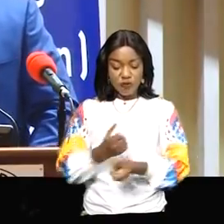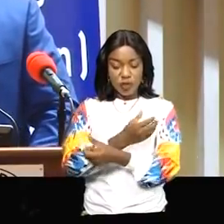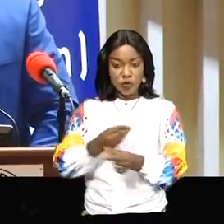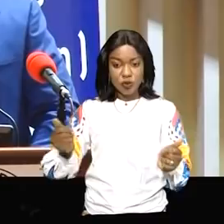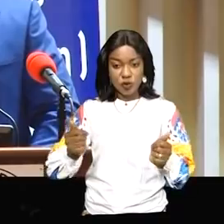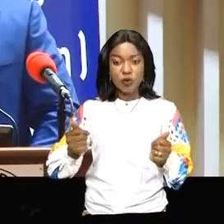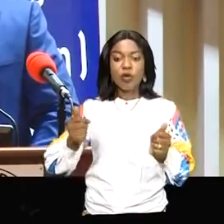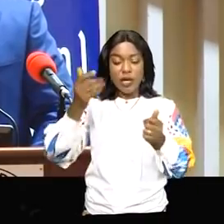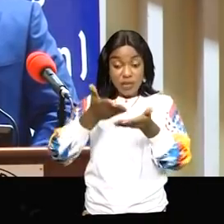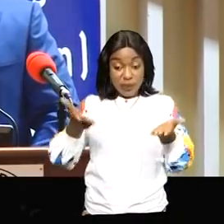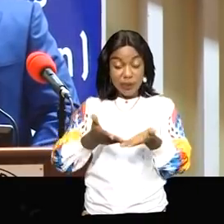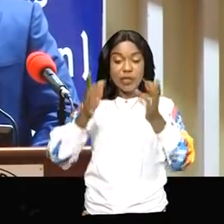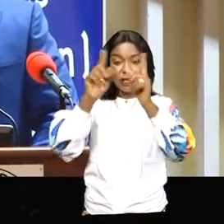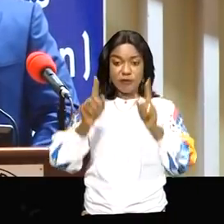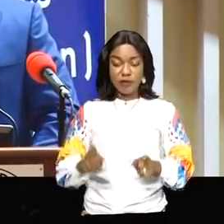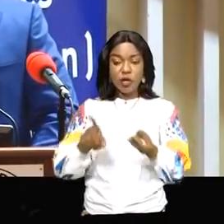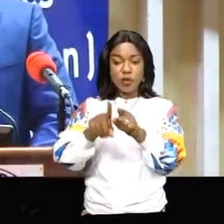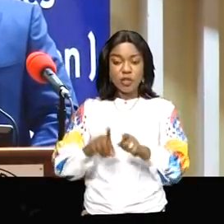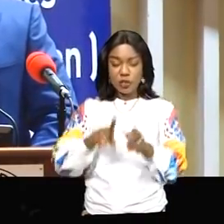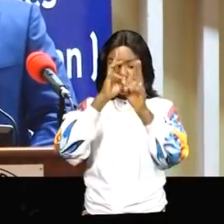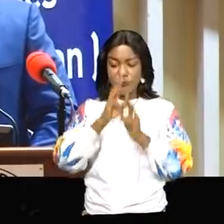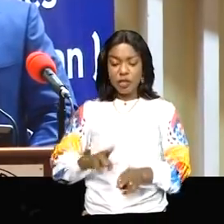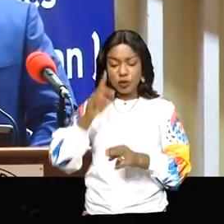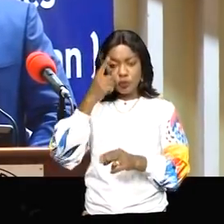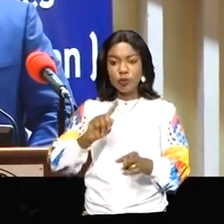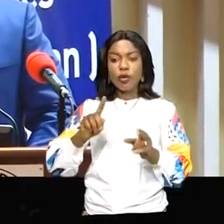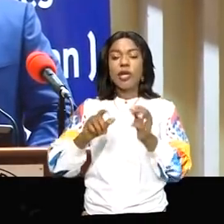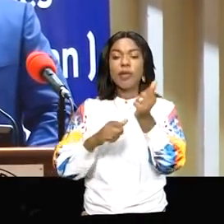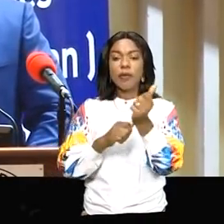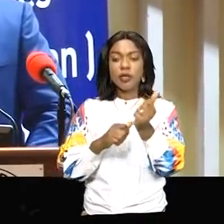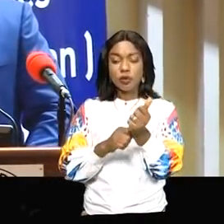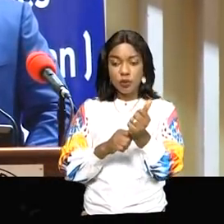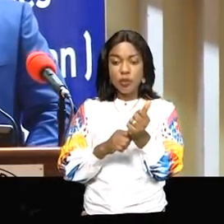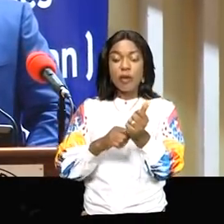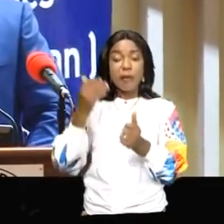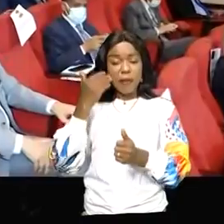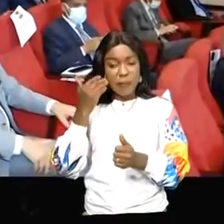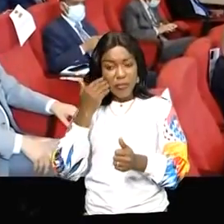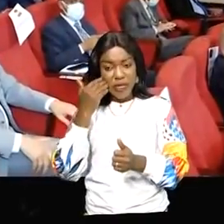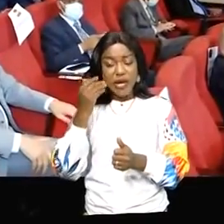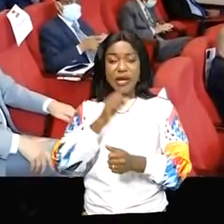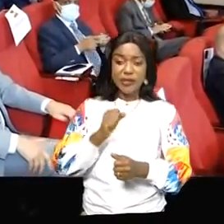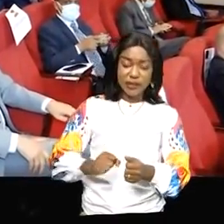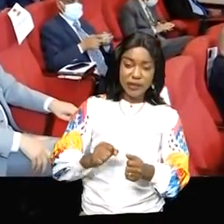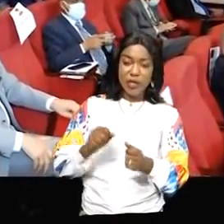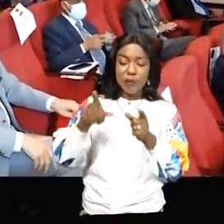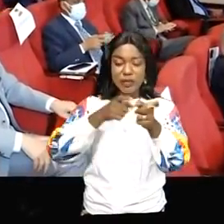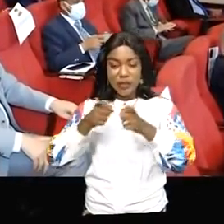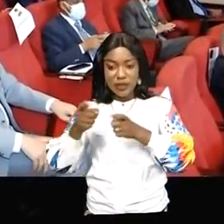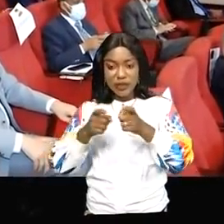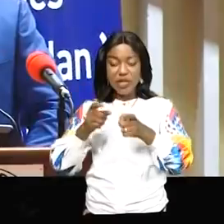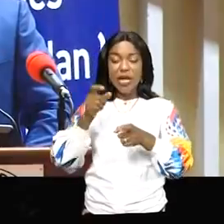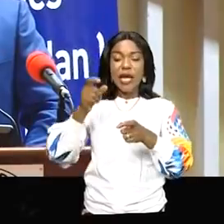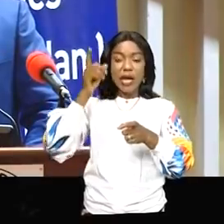rendu hommage à ses pairs pour leur soutien et leur accompagnement dans ces négociations ainsi qu'à son homologue, le